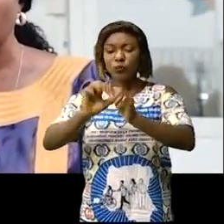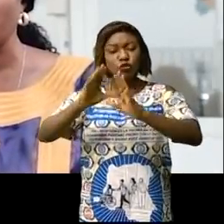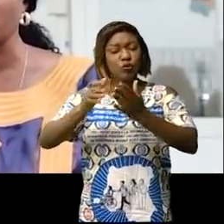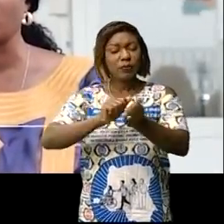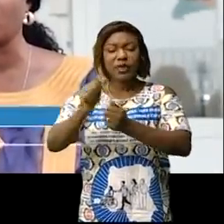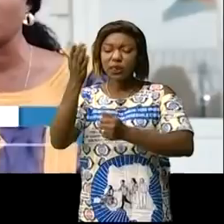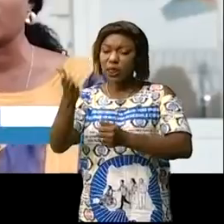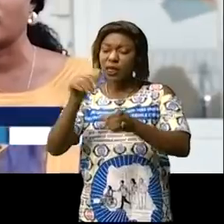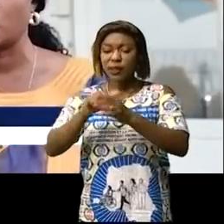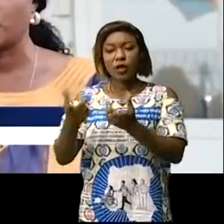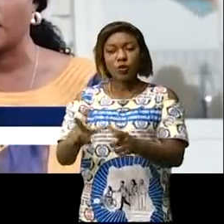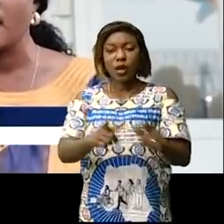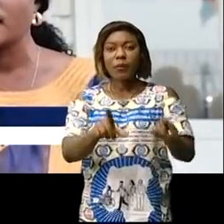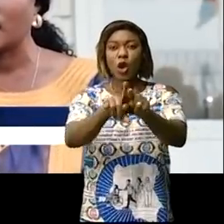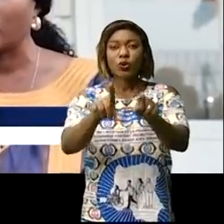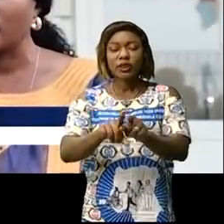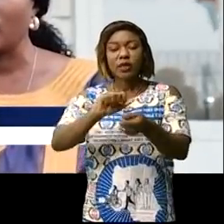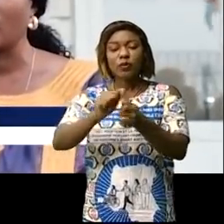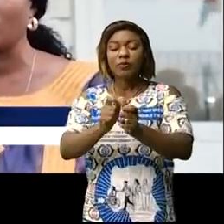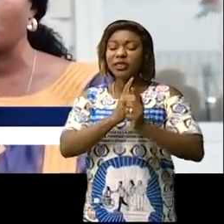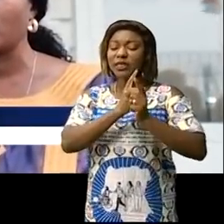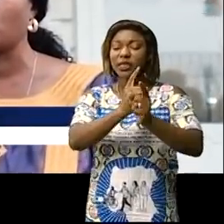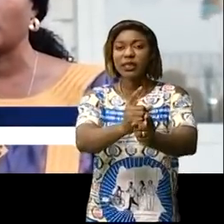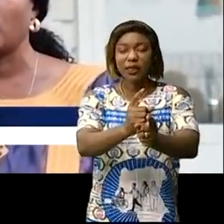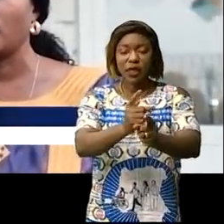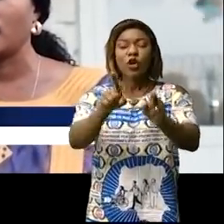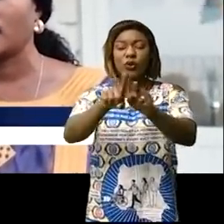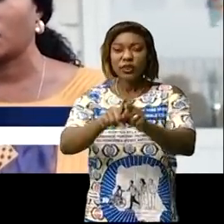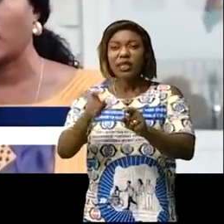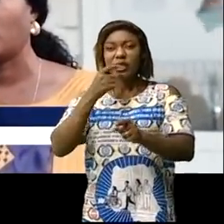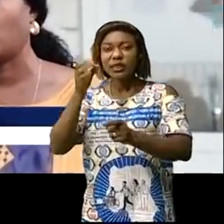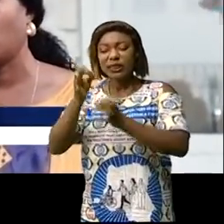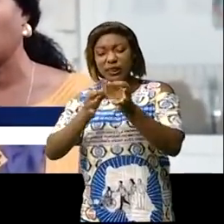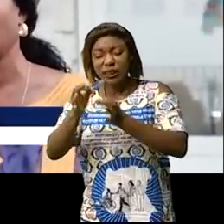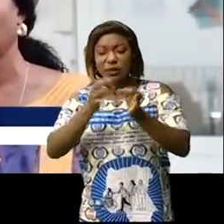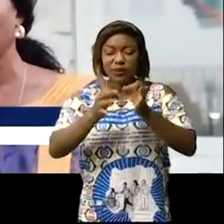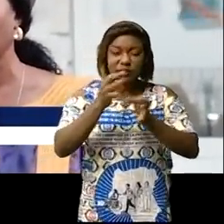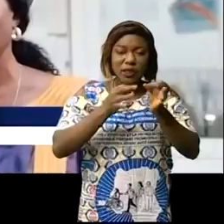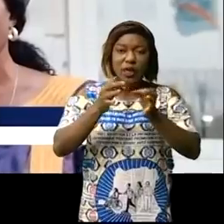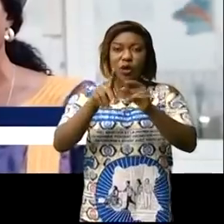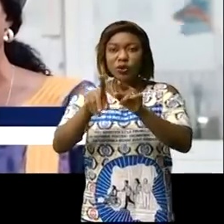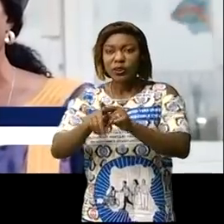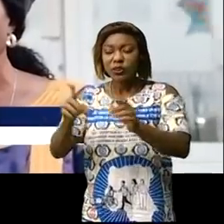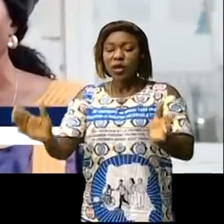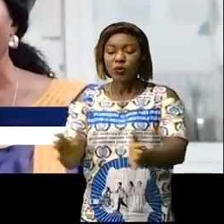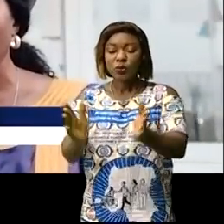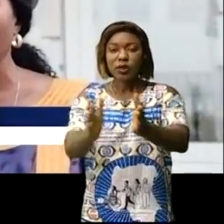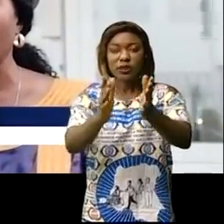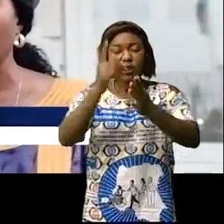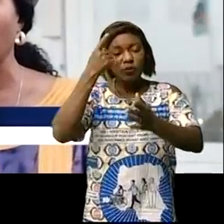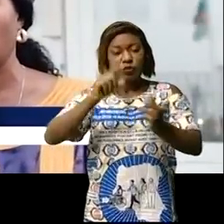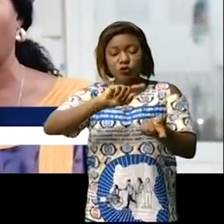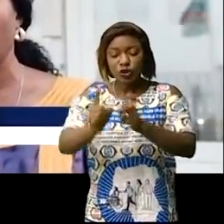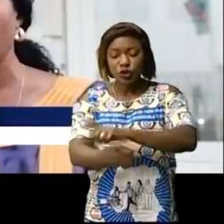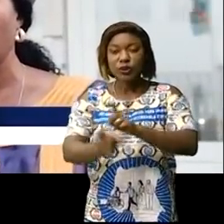de la province, ainsi que la situation sécuritaire. Et il nous a donné des encouragements et des indications pour améliorer